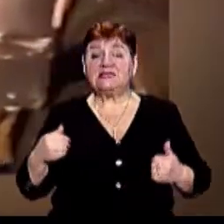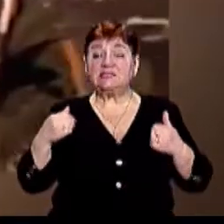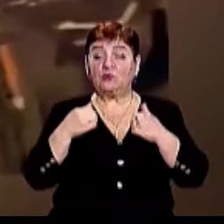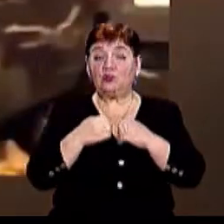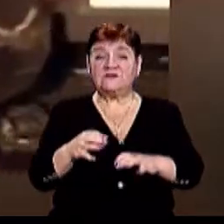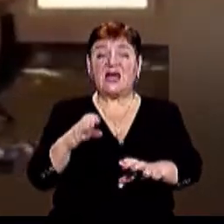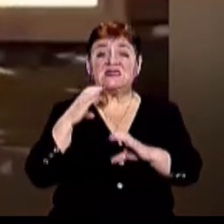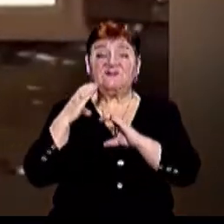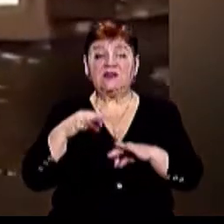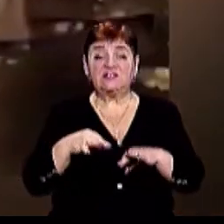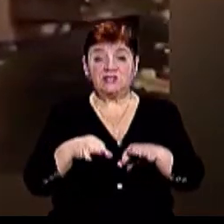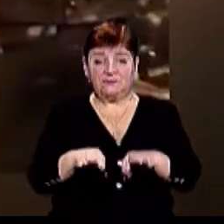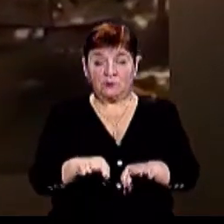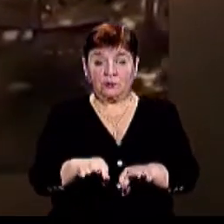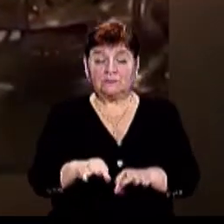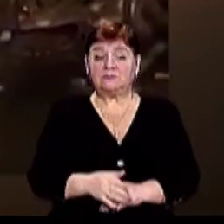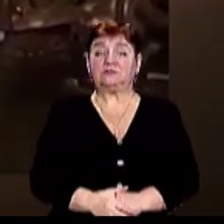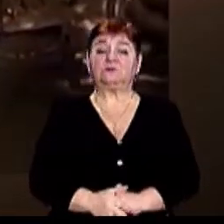з вантажівкою під час обгону